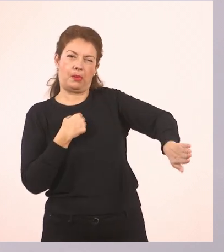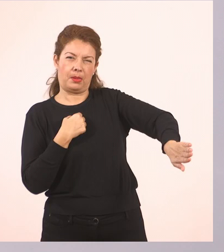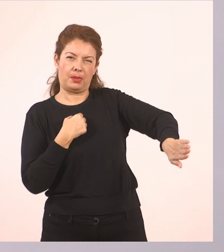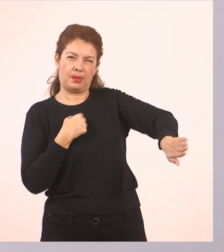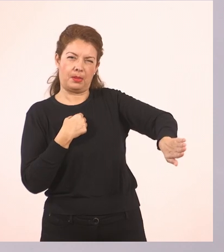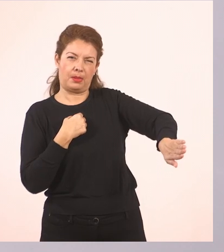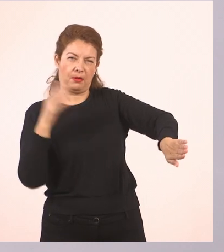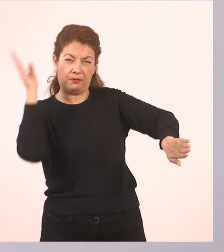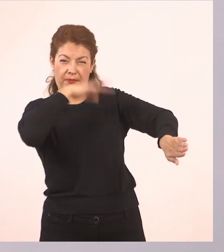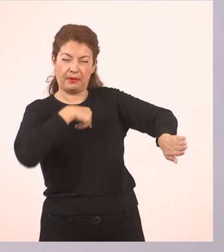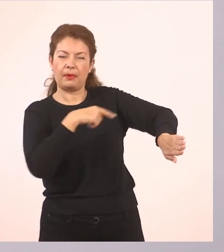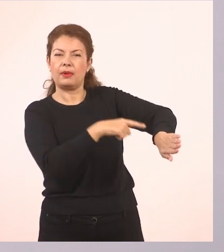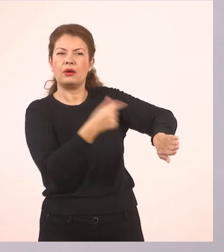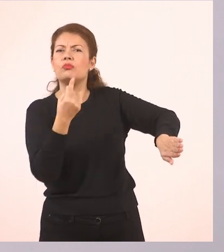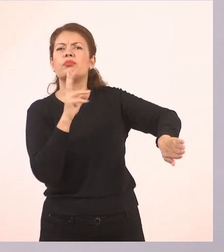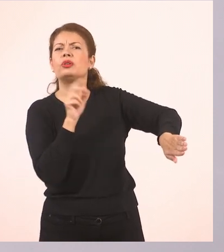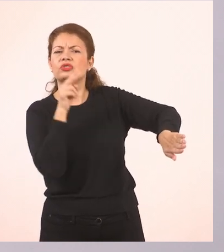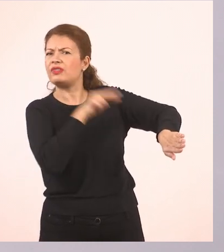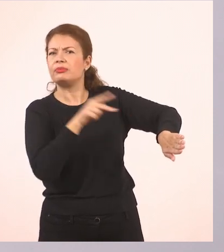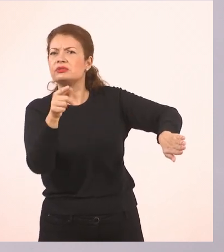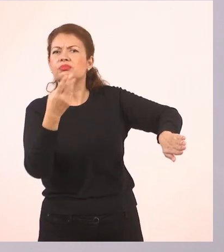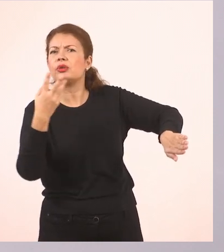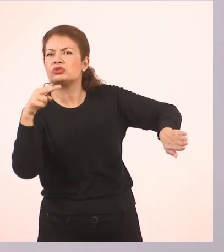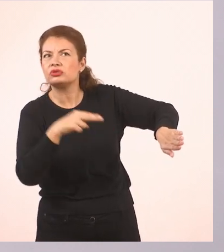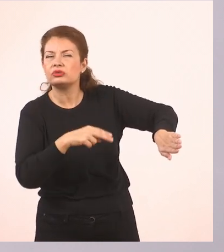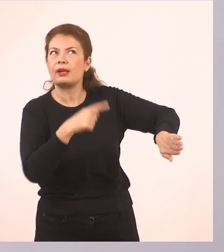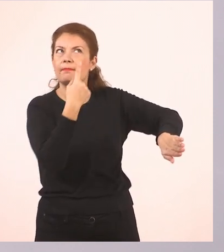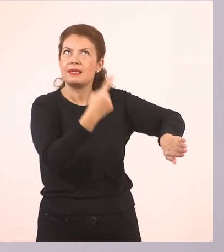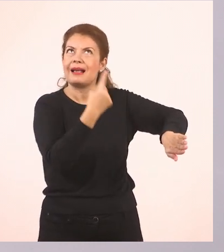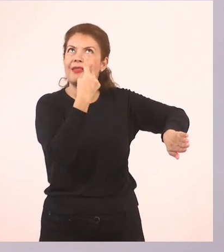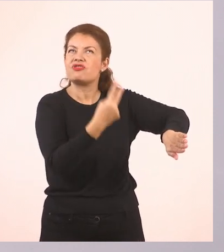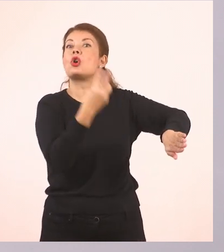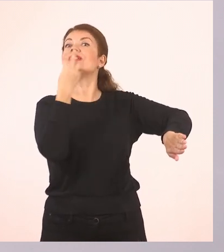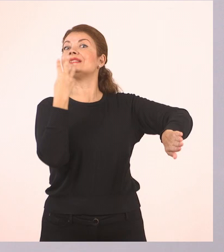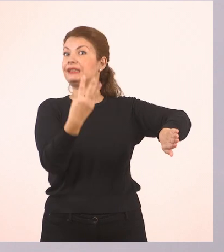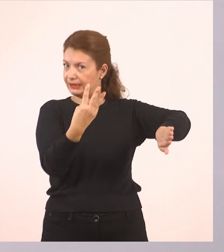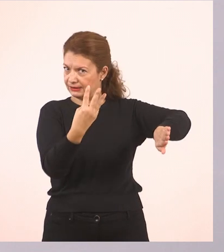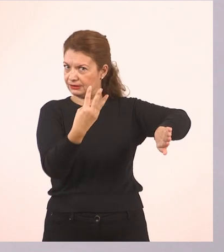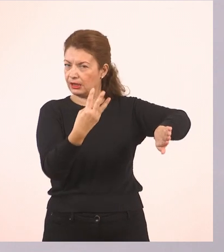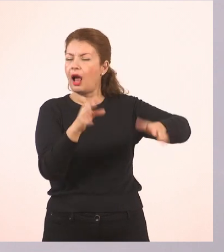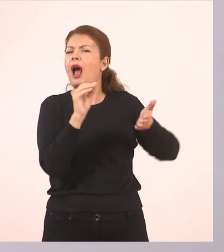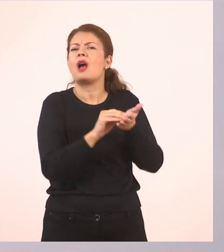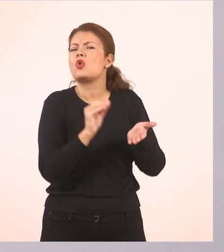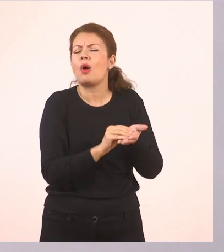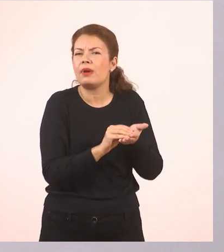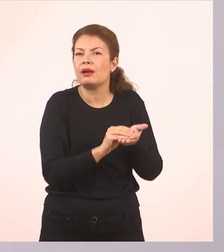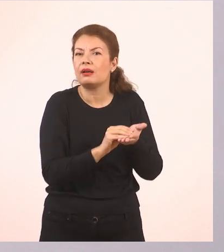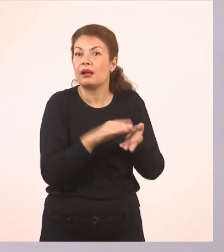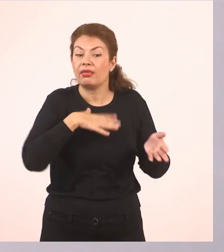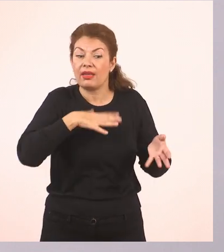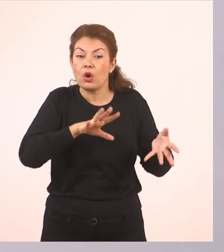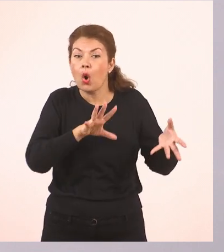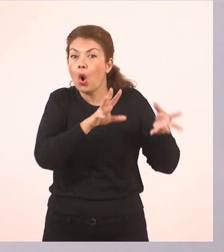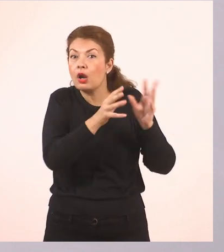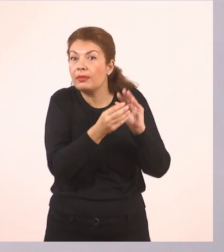Πόσες έχω. 1, 2, 3. Πόσες μου λείπουν. Έχω 3